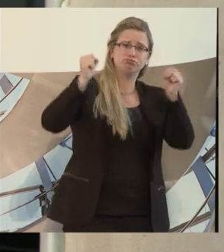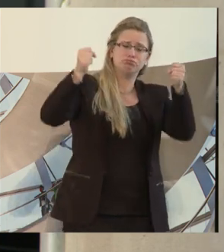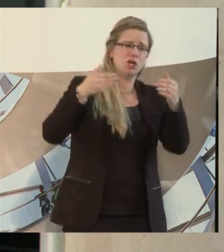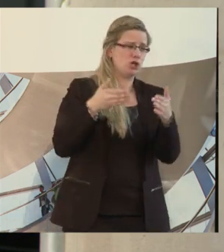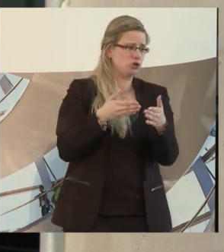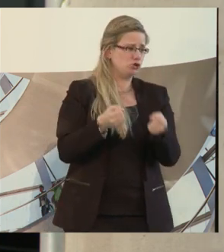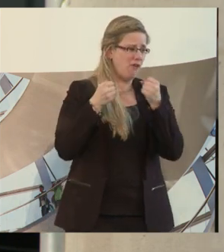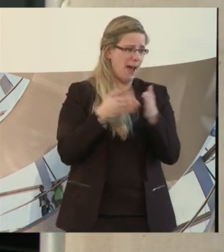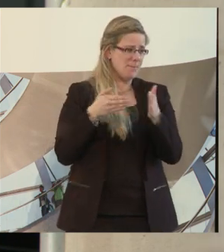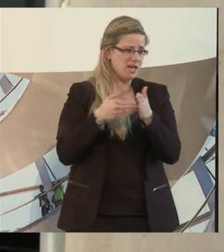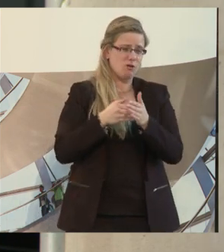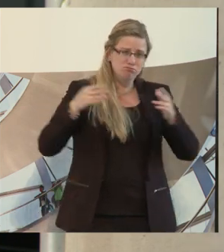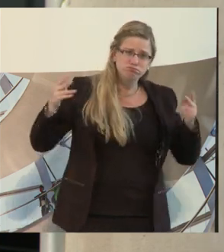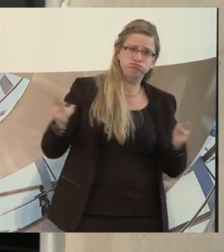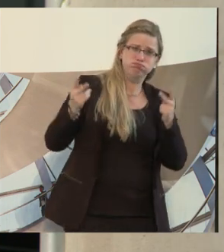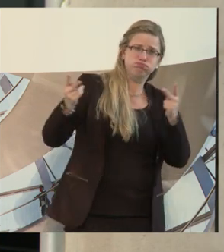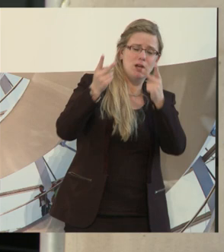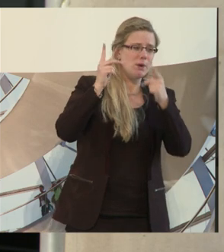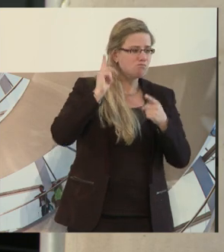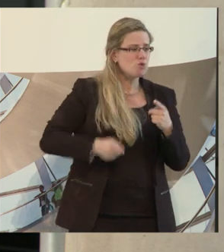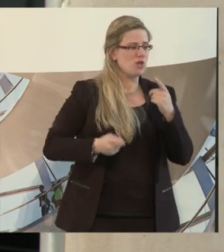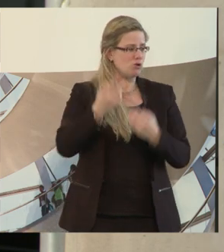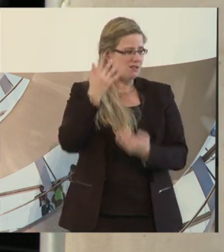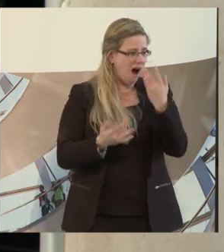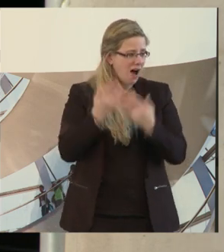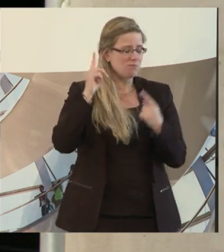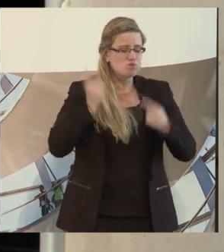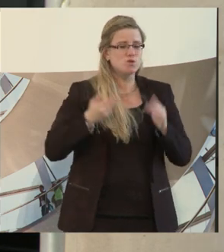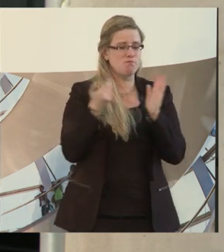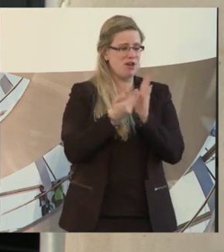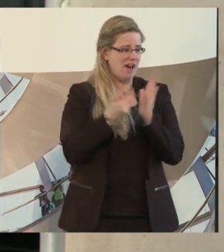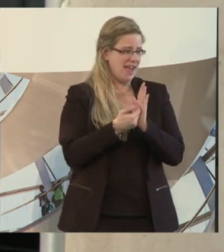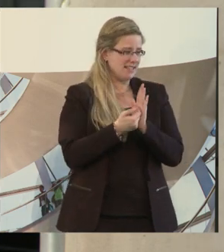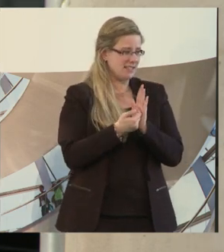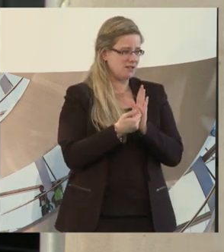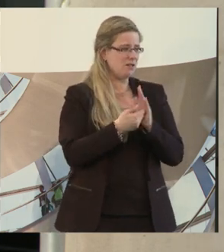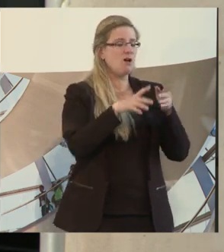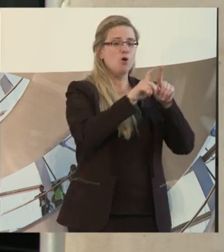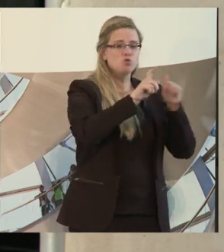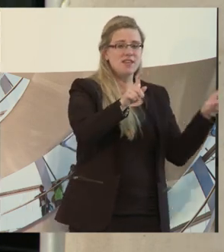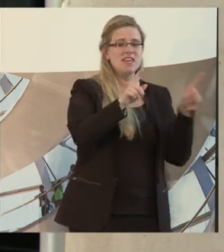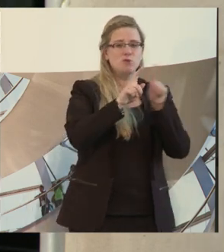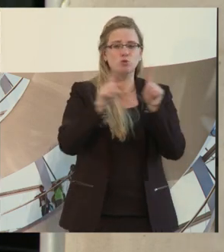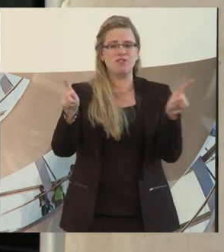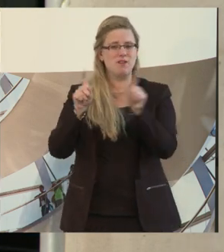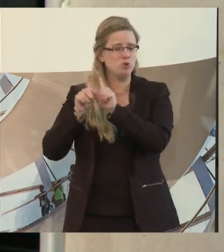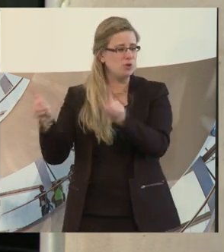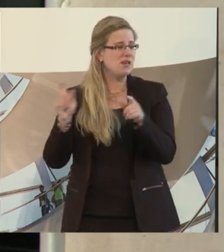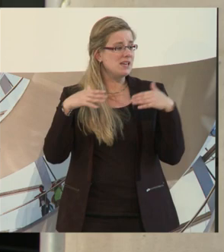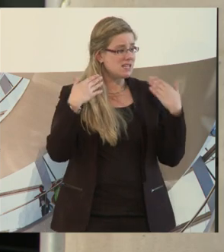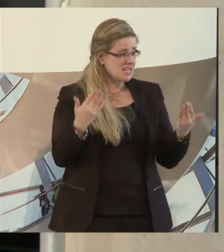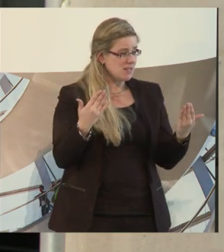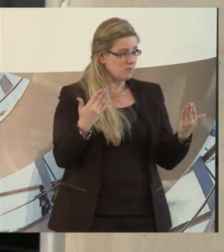Zahlen sein, weil wir reden über sehr viele Menschen. Viele Unternehmen und ich rede hier, das hat man